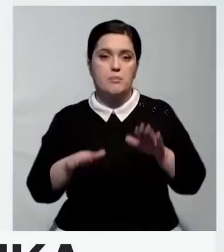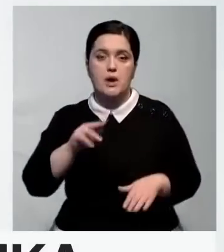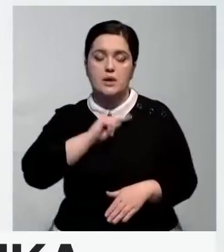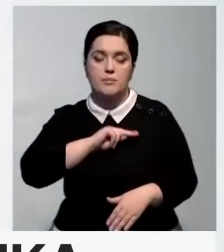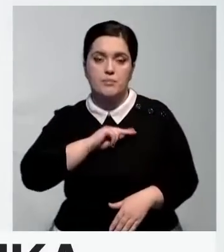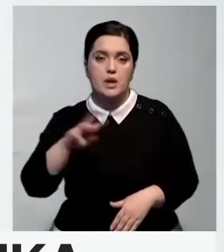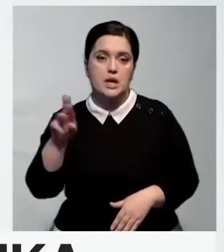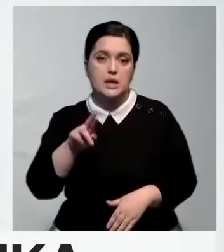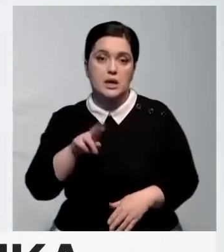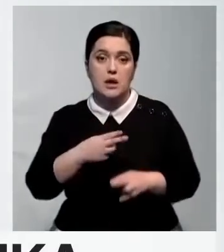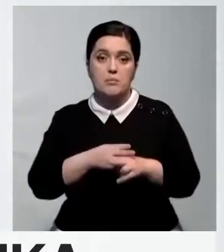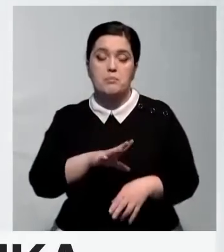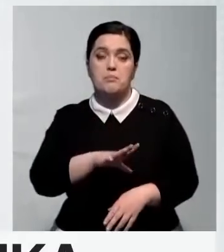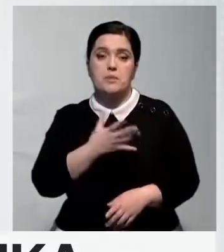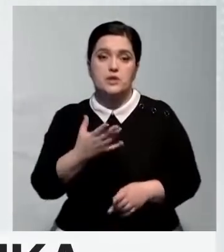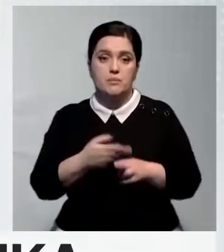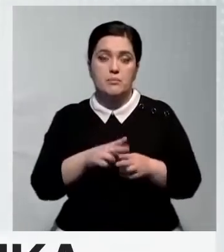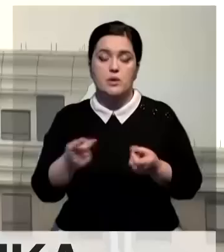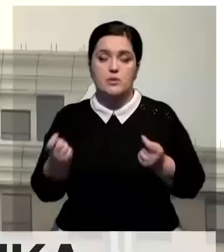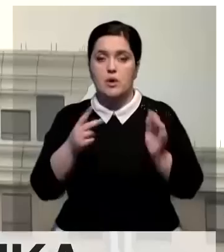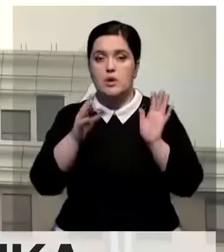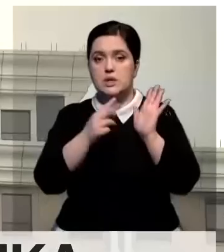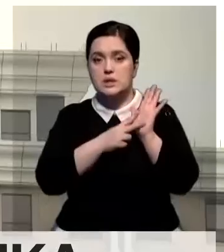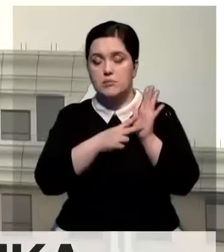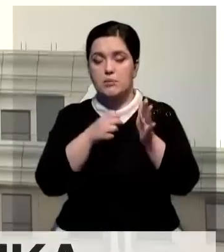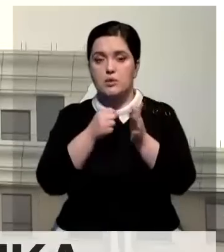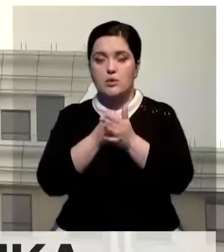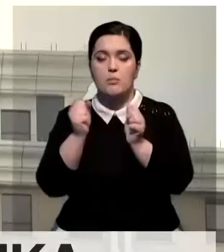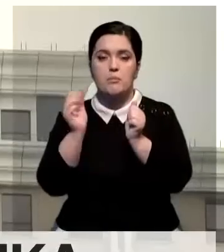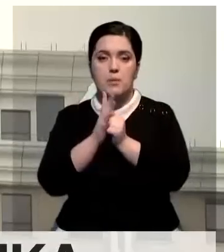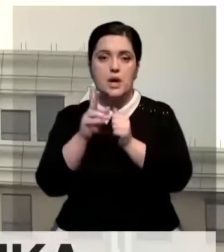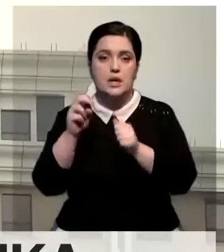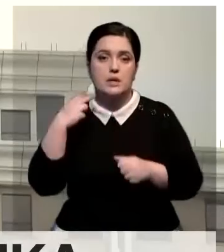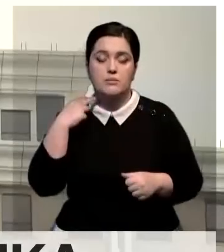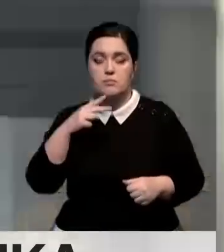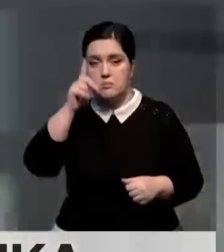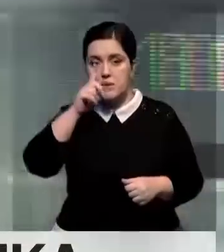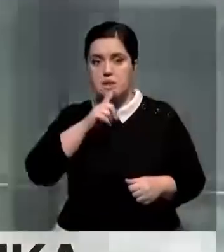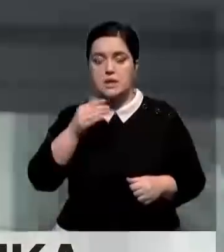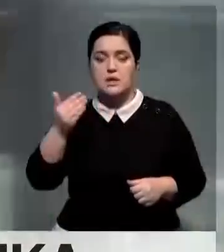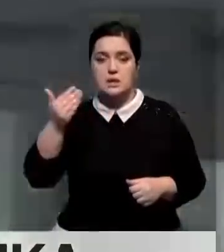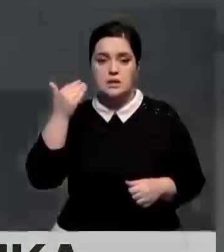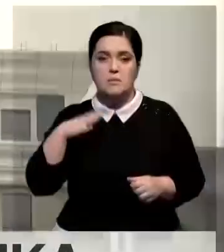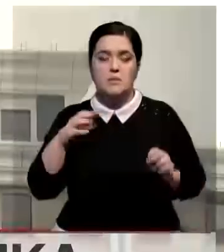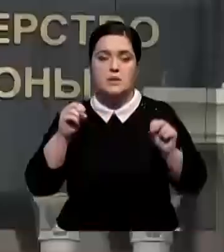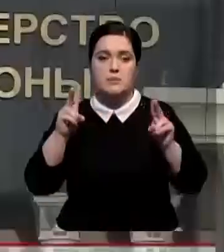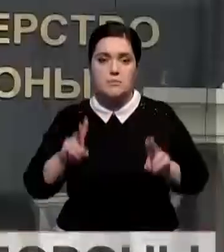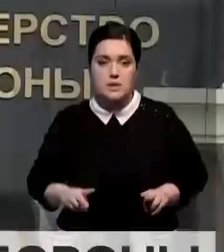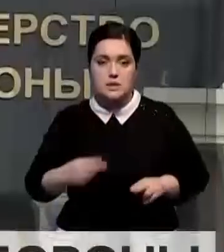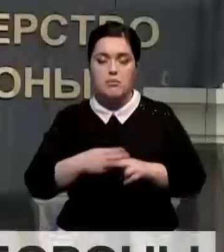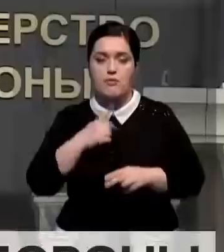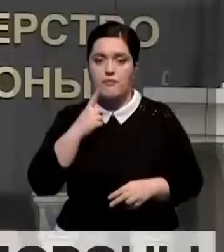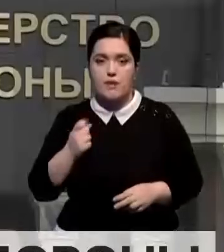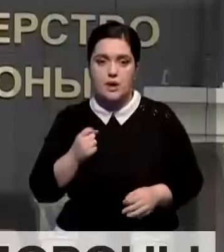январских событий. Бывшему чиновнику грозит от 7 до 15 лет лишения свободы. Месяц назад дело поступило в специализированный межрайонный